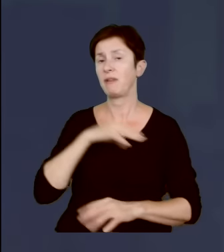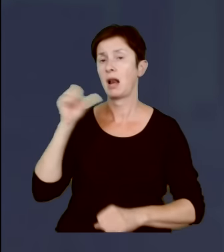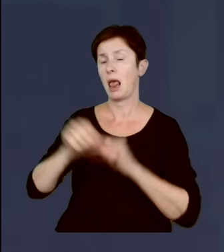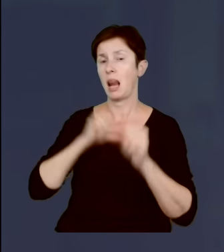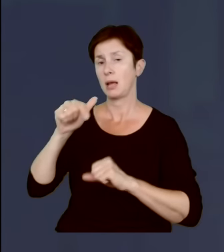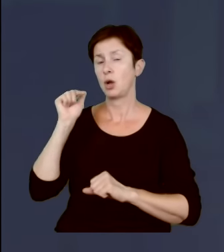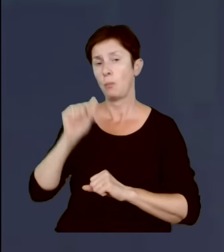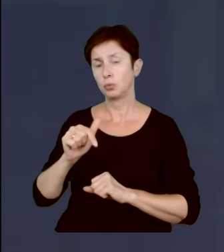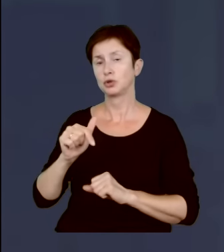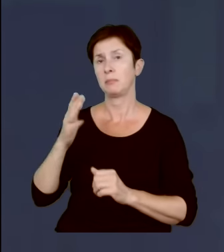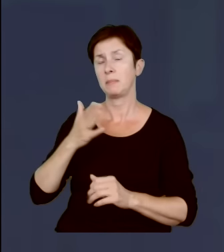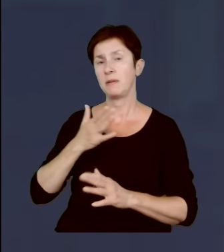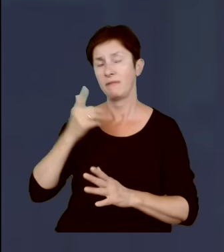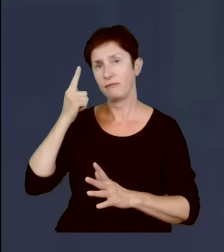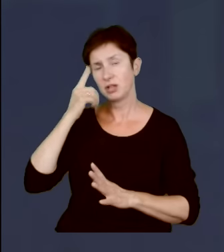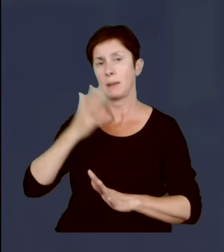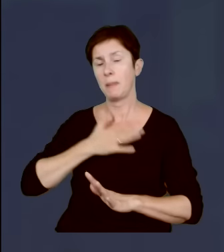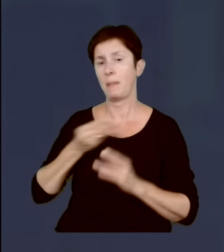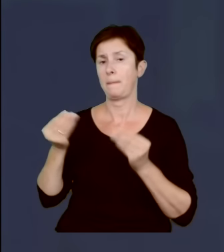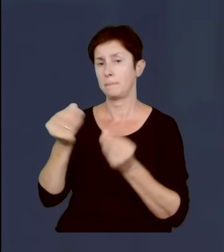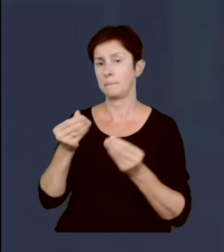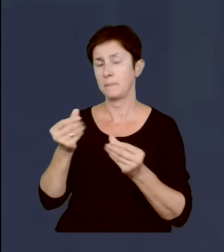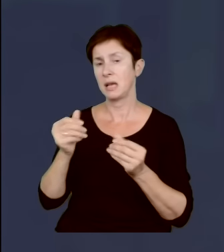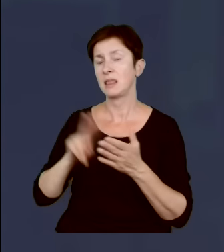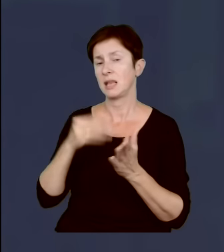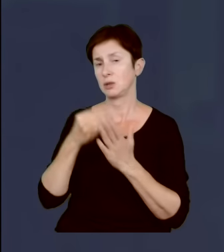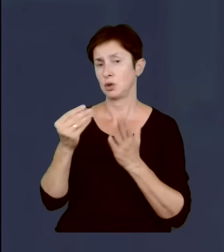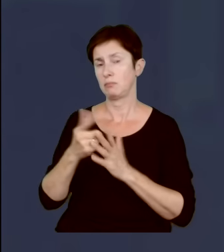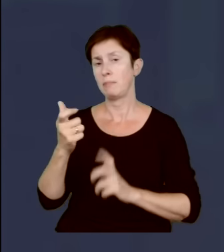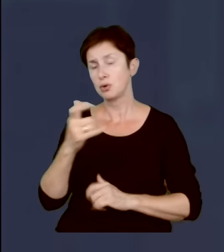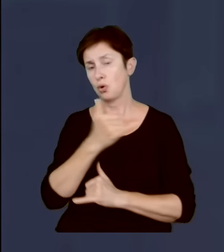finansowanie uzbrojenia. Stąd też ma związek.